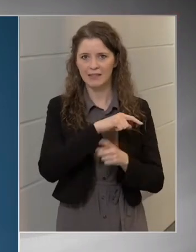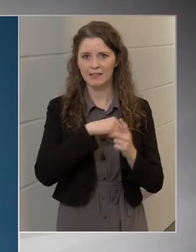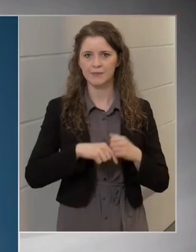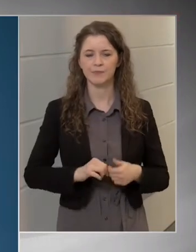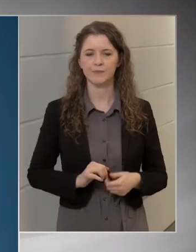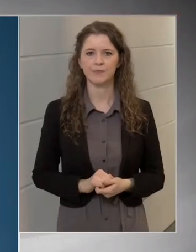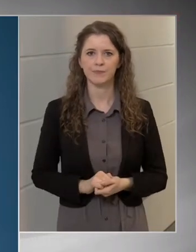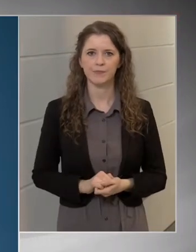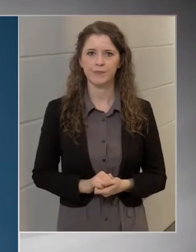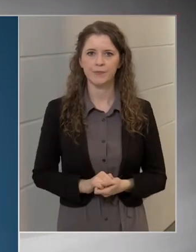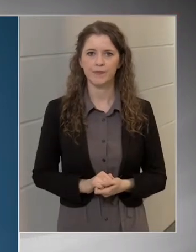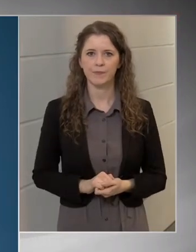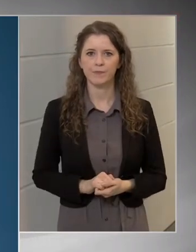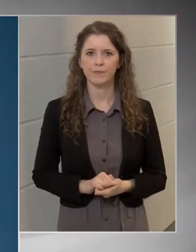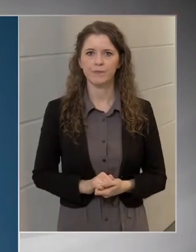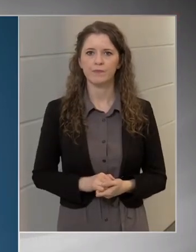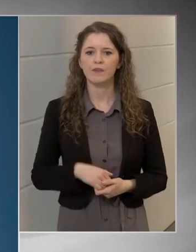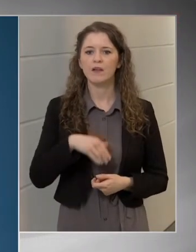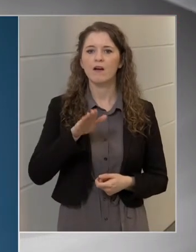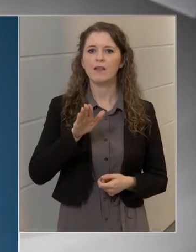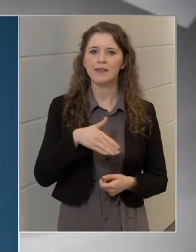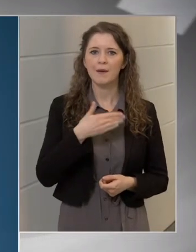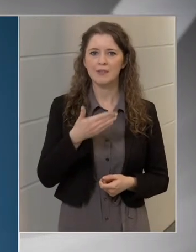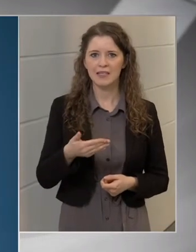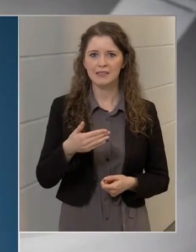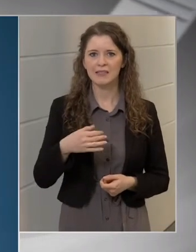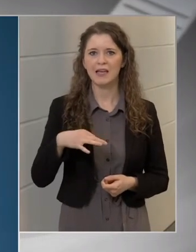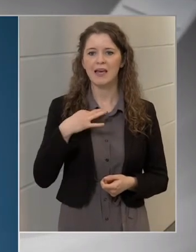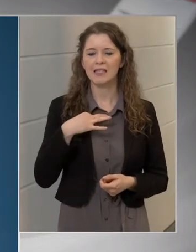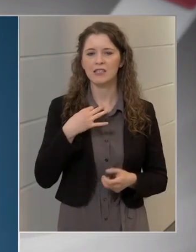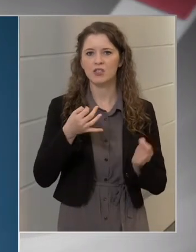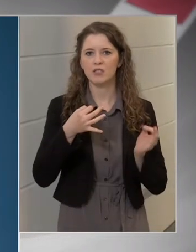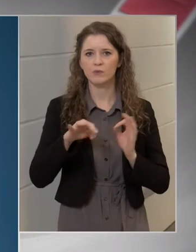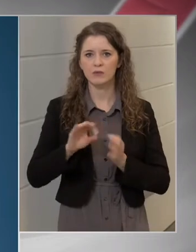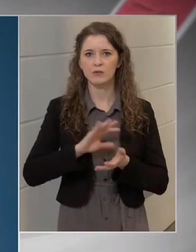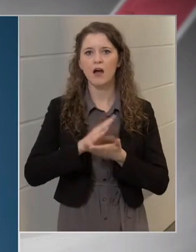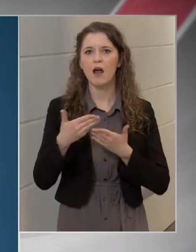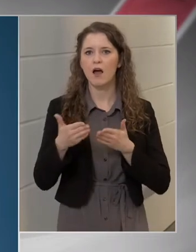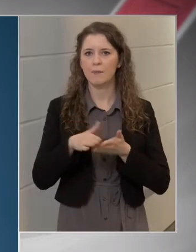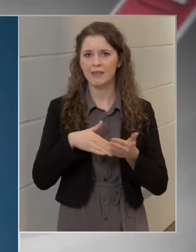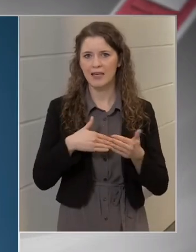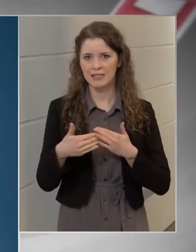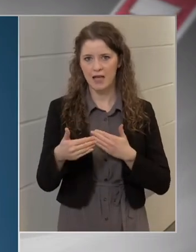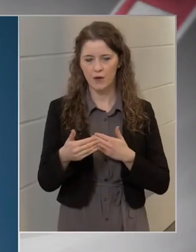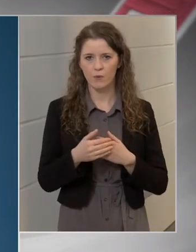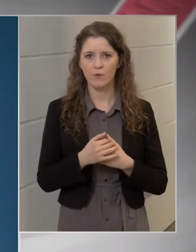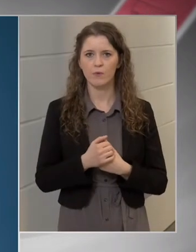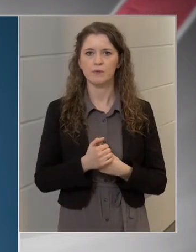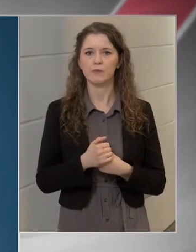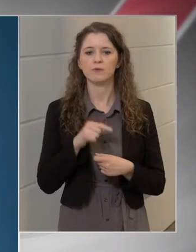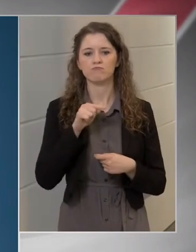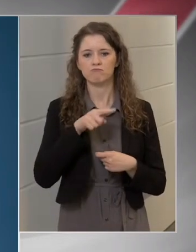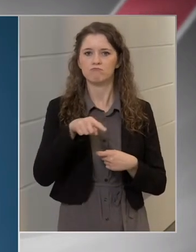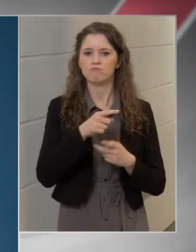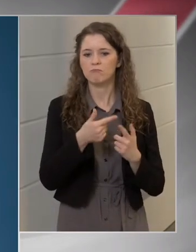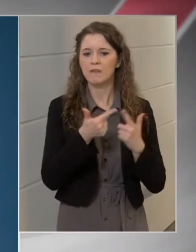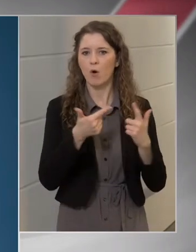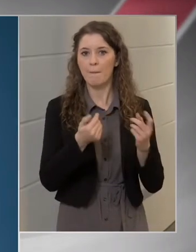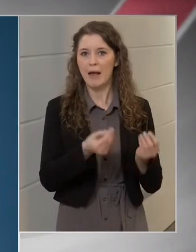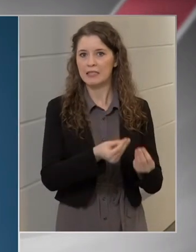A Nemzeti Egészségügyi Alapkezelőnek az információi,